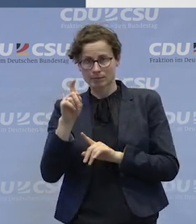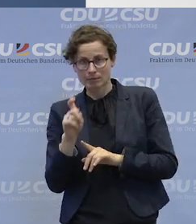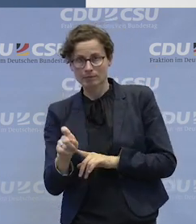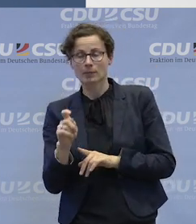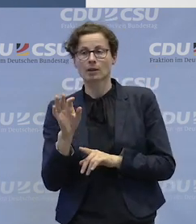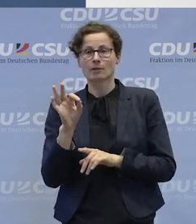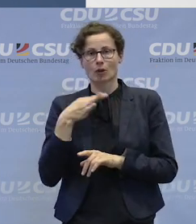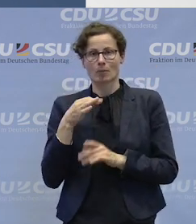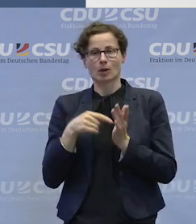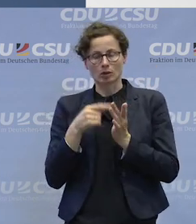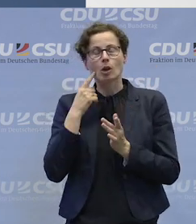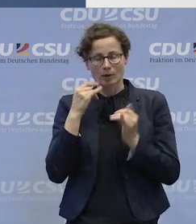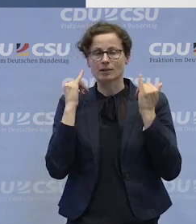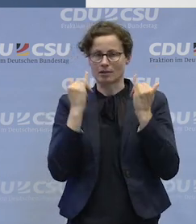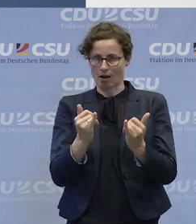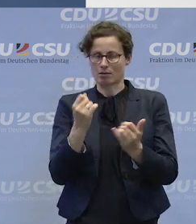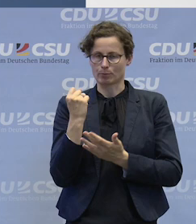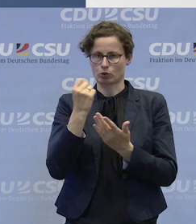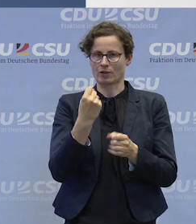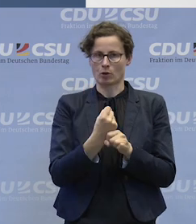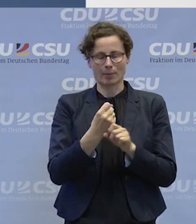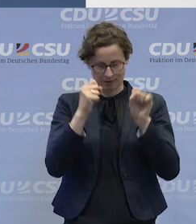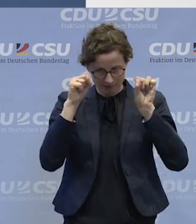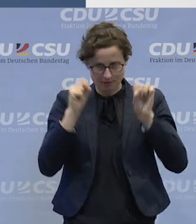setzen, weil ich der Meinung bin, ja, es bringt mehr Erfolg.